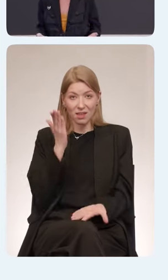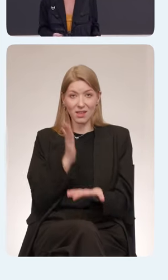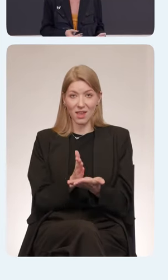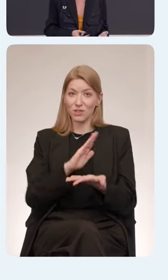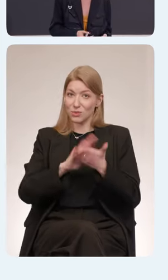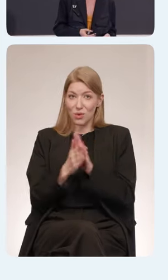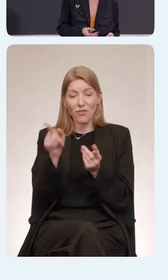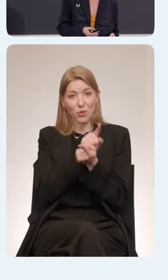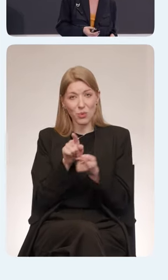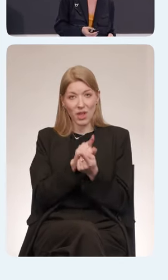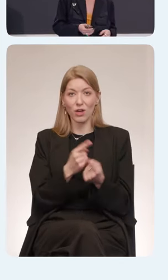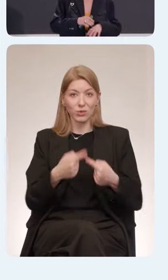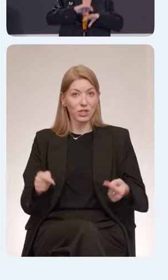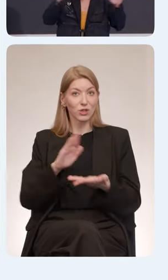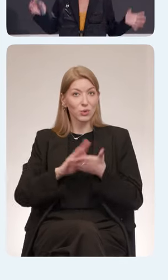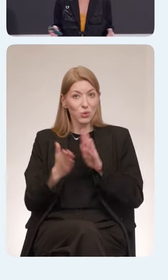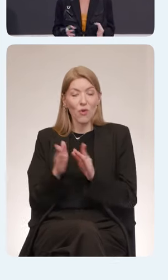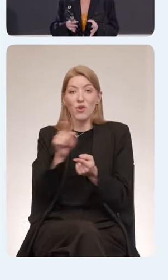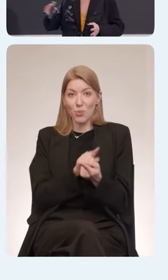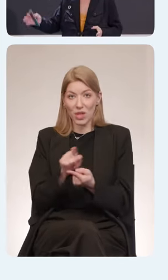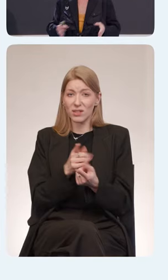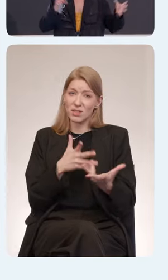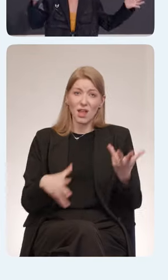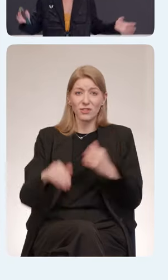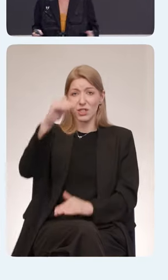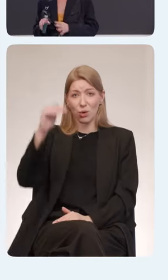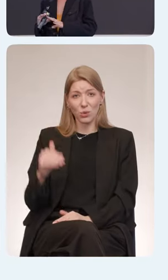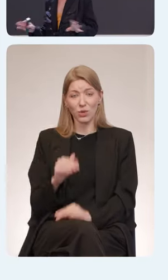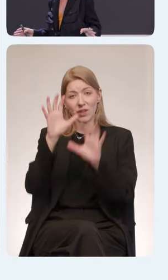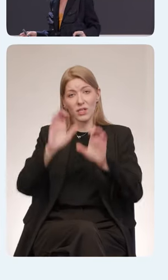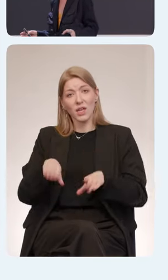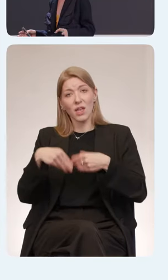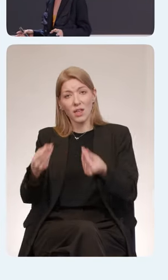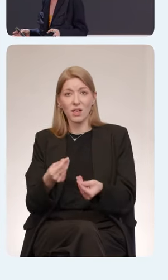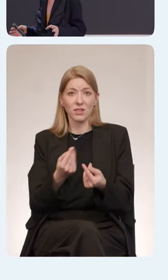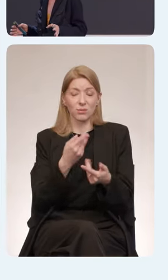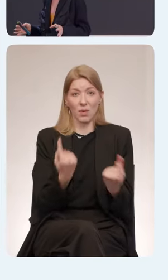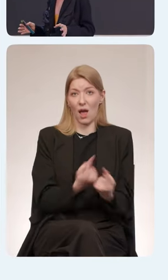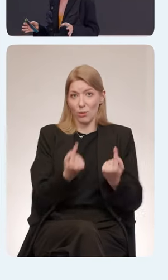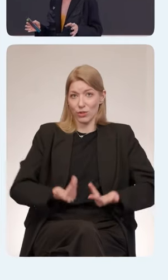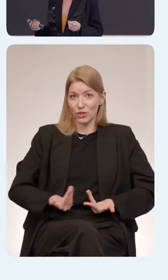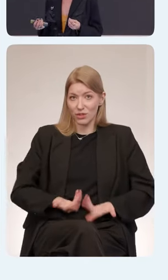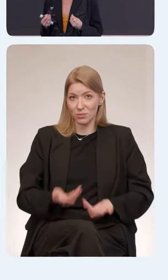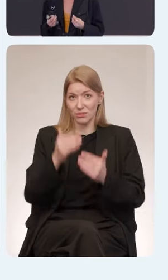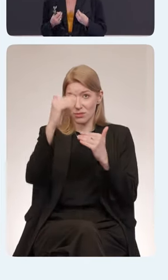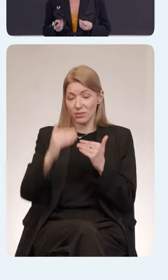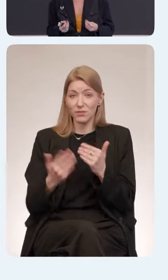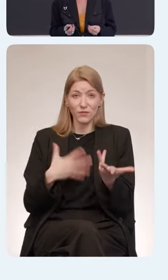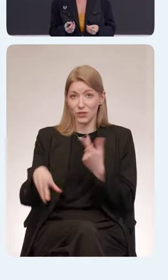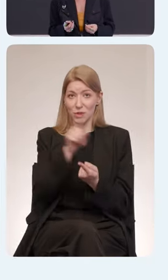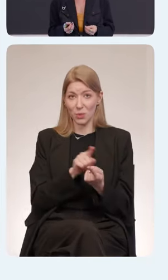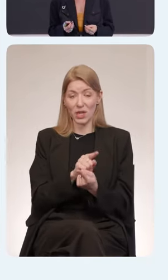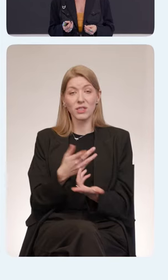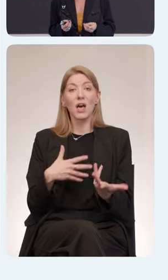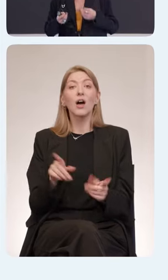различные условия действительности меняются на всех уровнях, законодательном, геополитическом, абсолютно любых. И все, что мы можем сделать